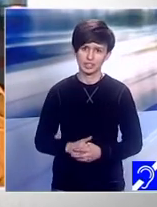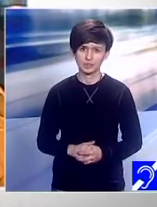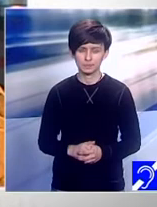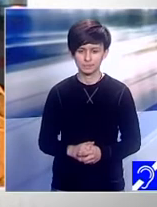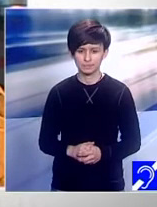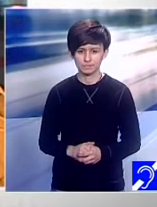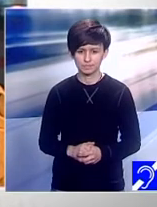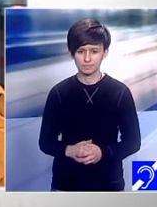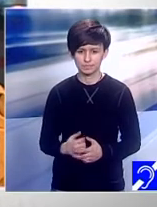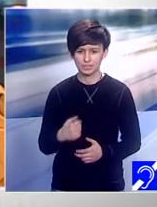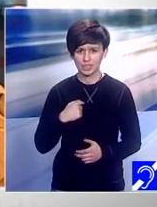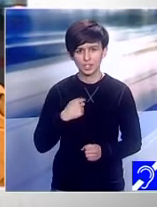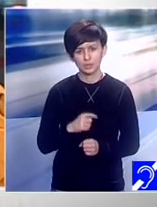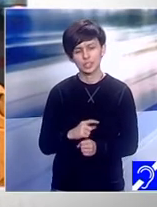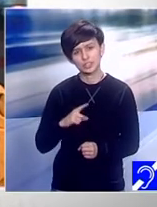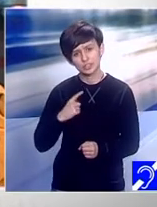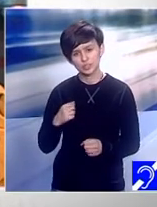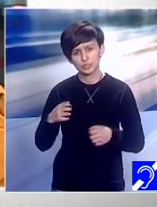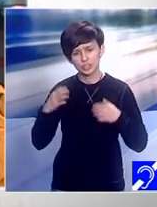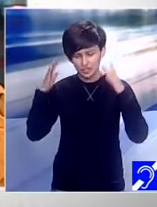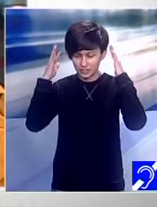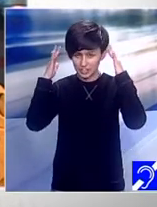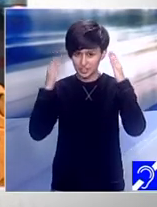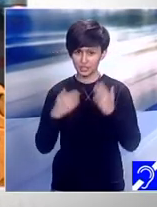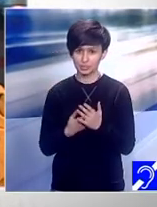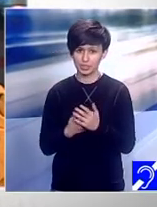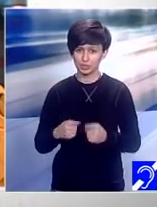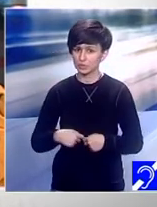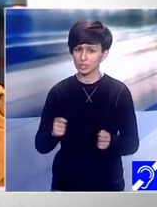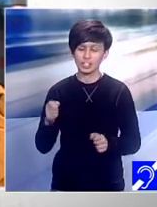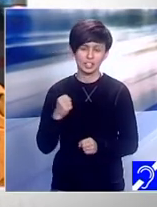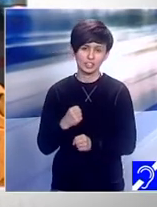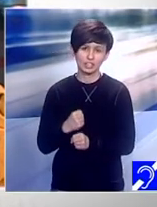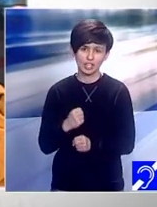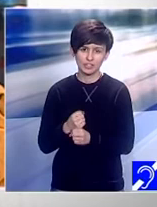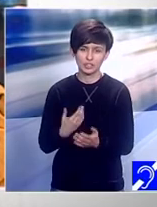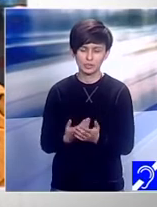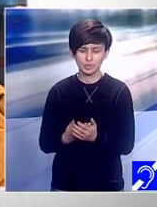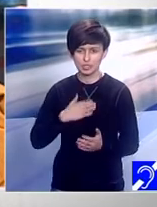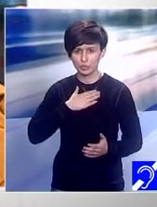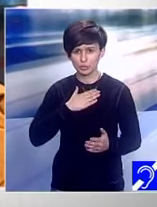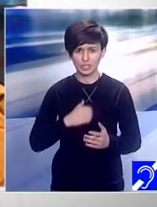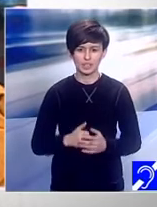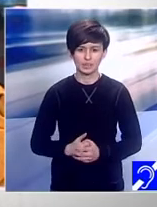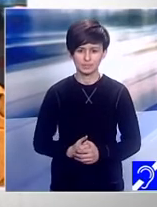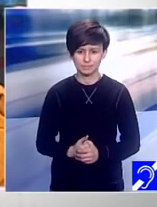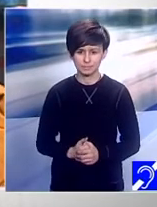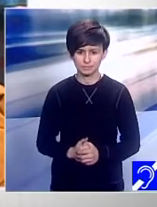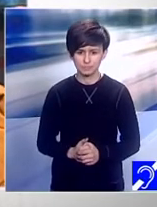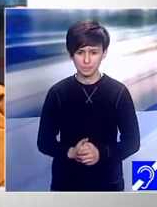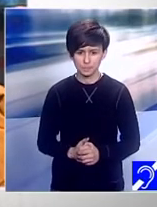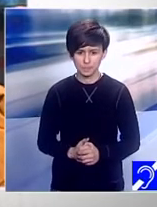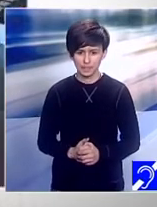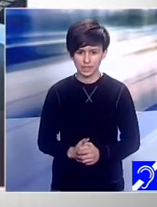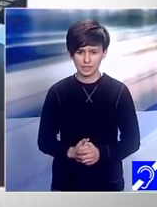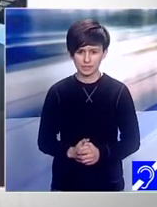fericit pentru tot ce ai făcut pentru mine personal. Te iubesc, sora, la mare, de suflet. Le spunem